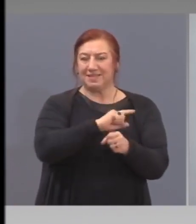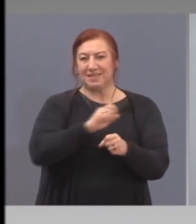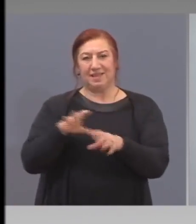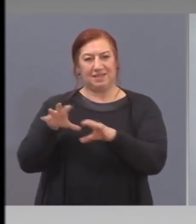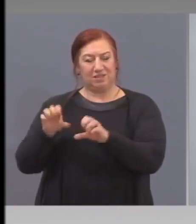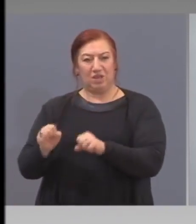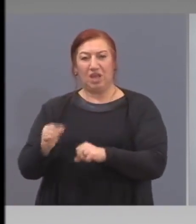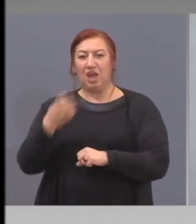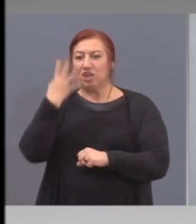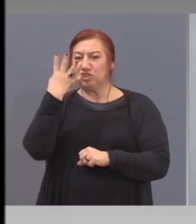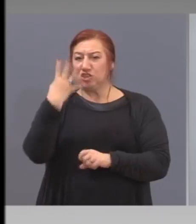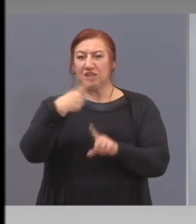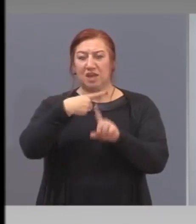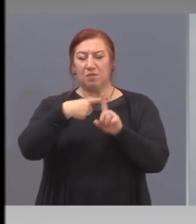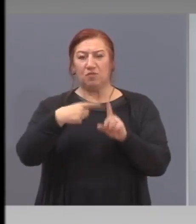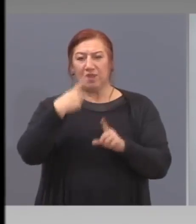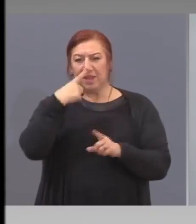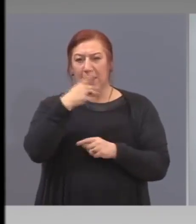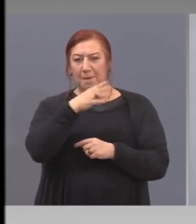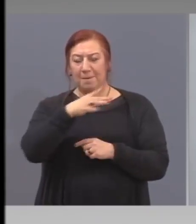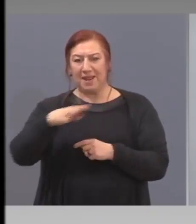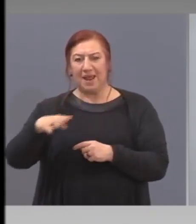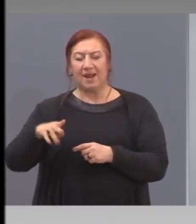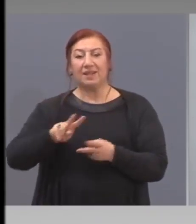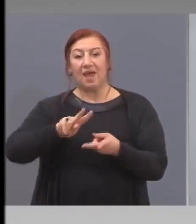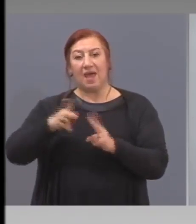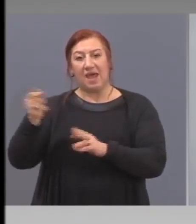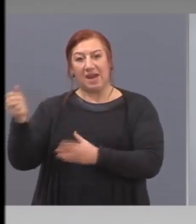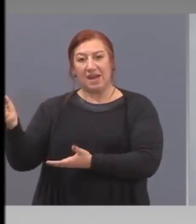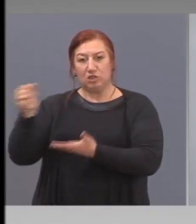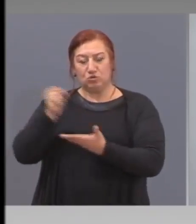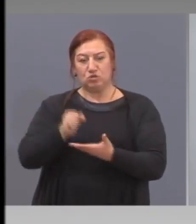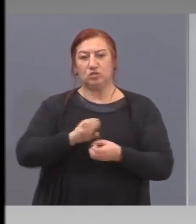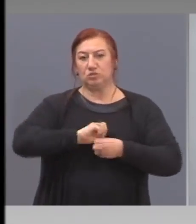Четири и половина милиарда ресурс мобилизира правителството.